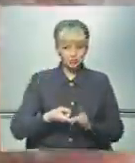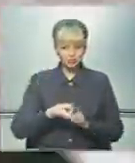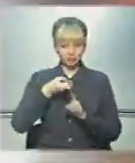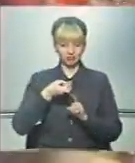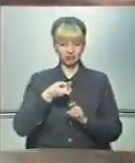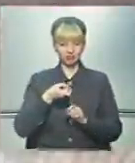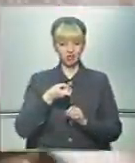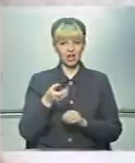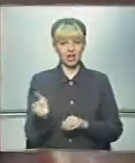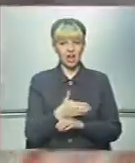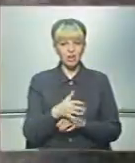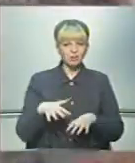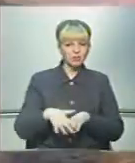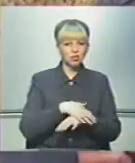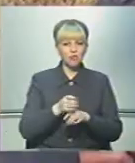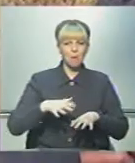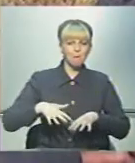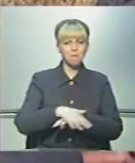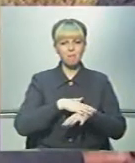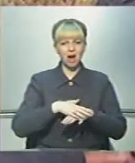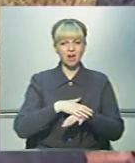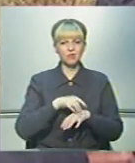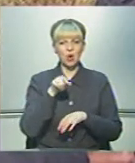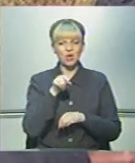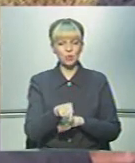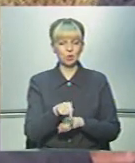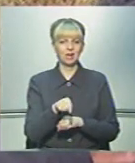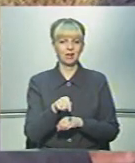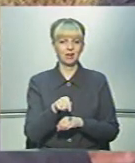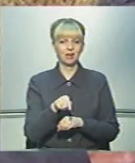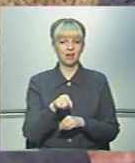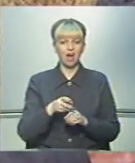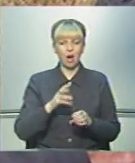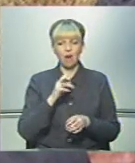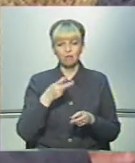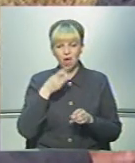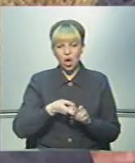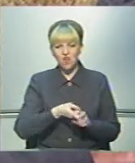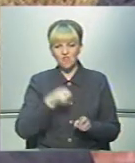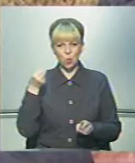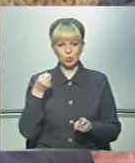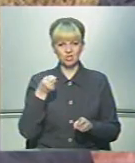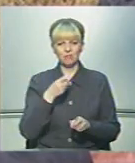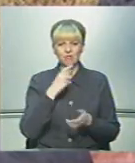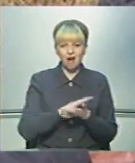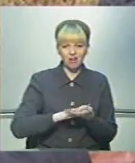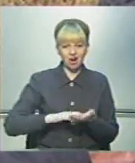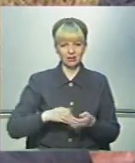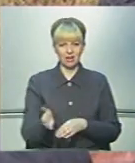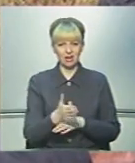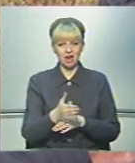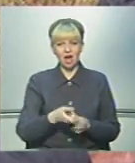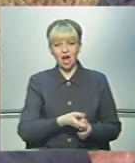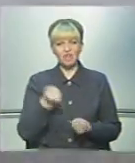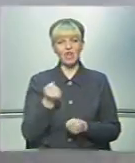риба скупчуються і дуже масово там, і вони її рвуть, вони її ранять, а